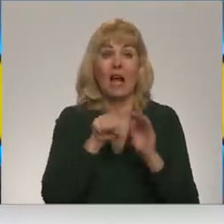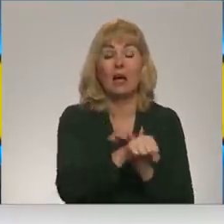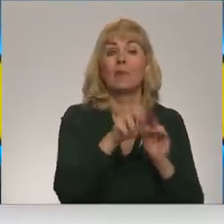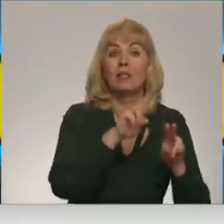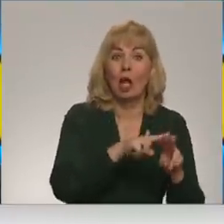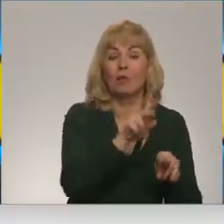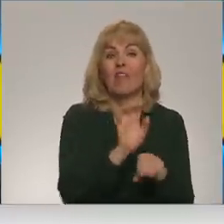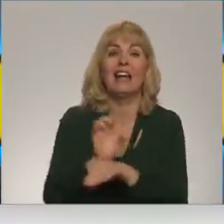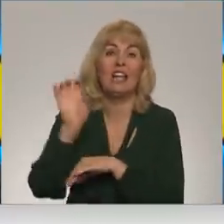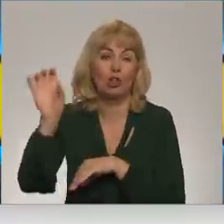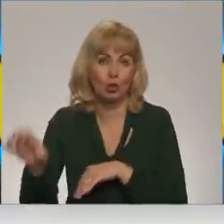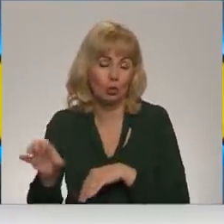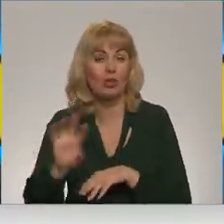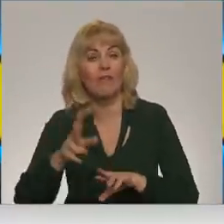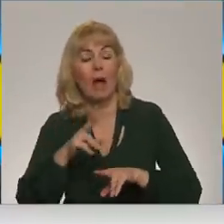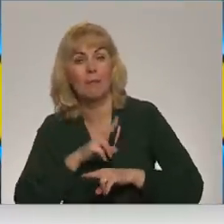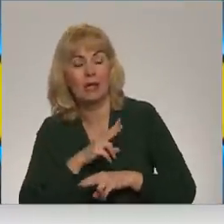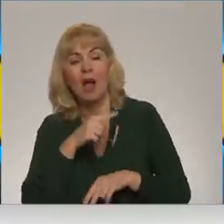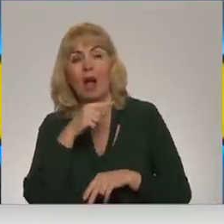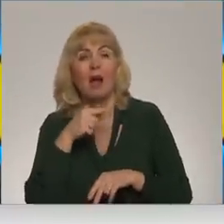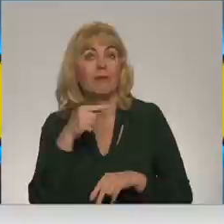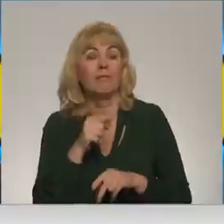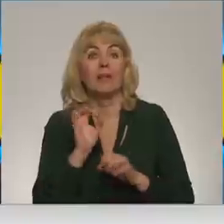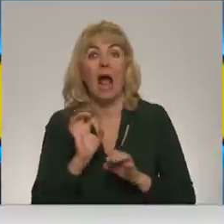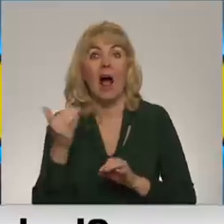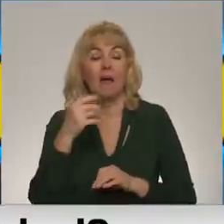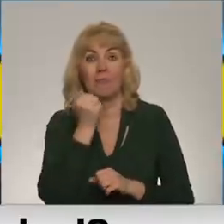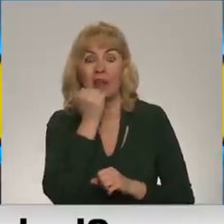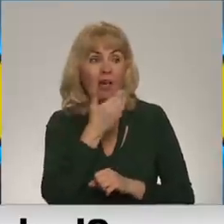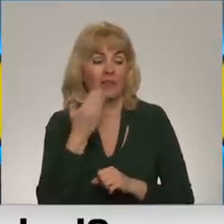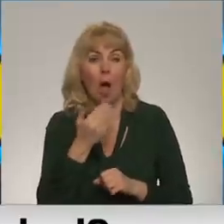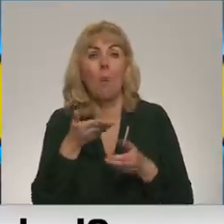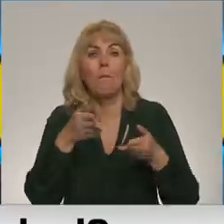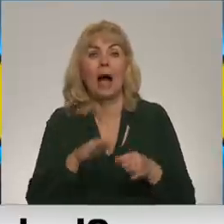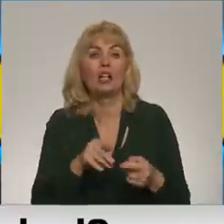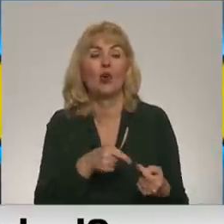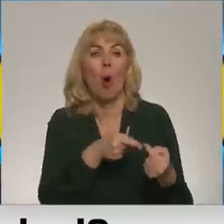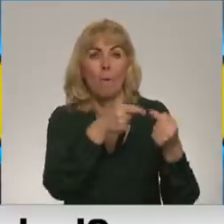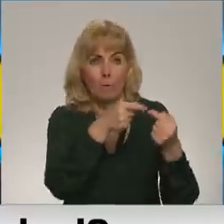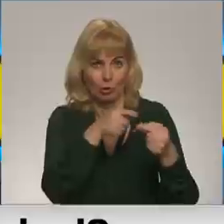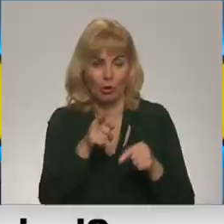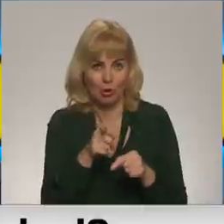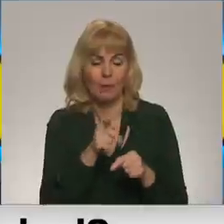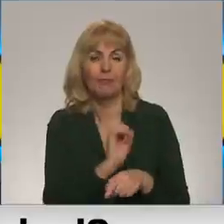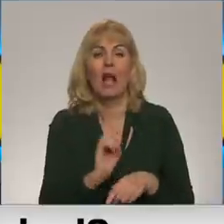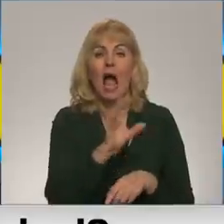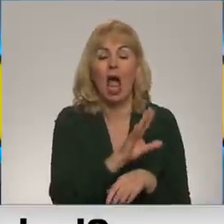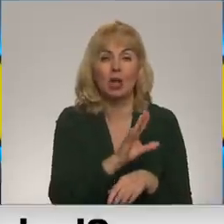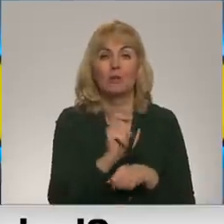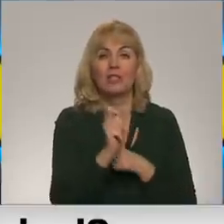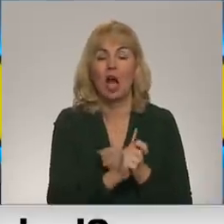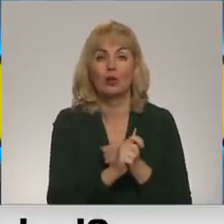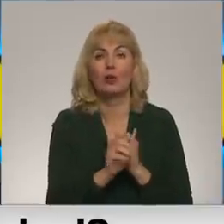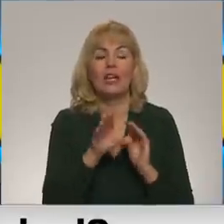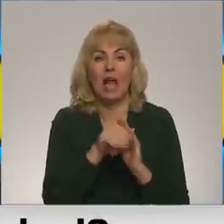izsūtīts. Krievijā nav nekāda reāla opozīcija palikusi vairāk. Tas ir viens. Ots ir tas, ka rietums sankcijas ir ievietas dalāks